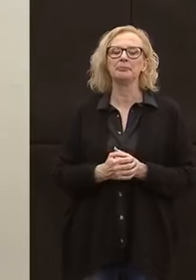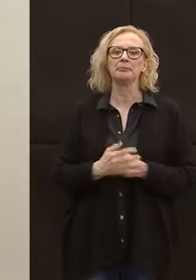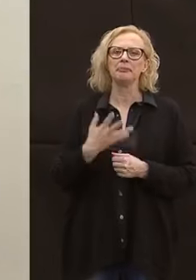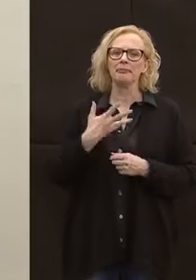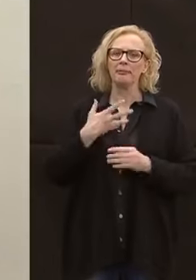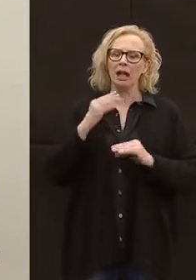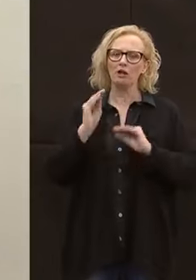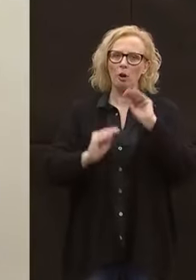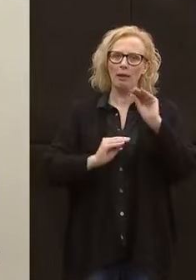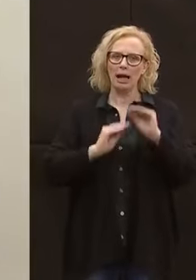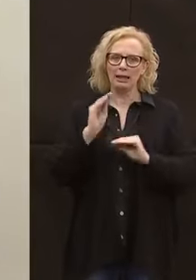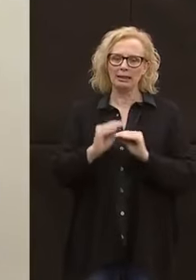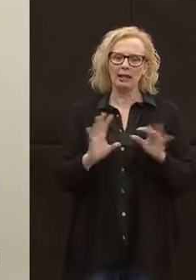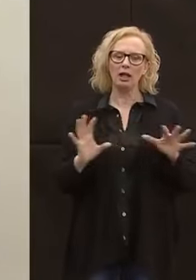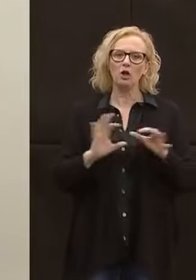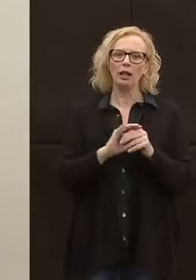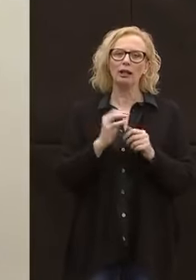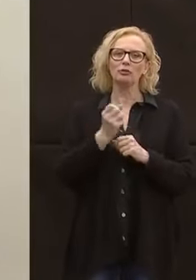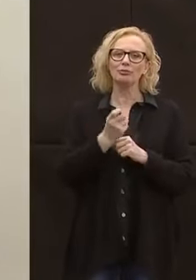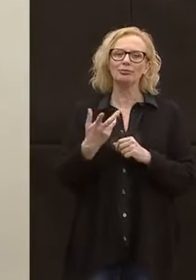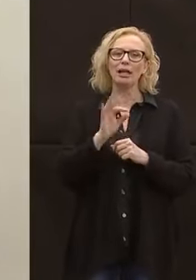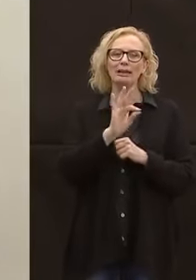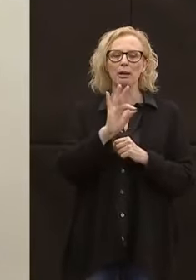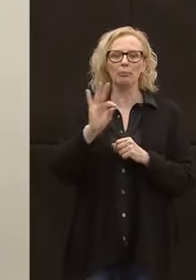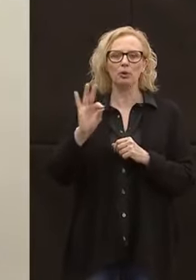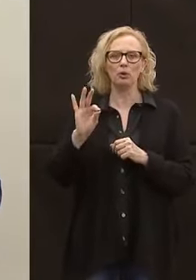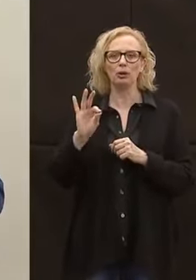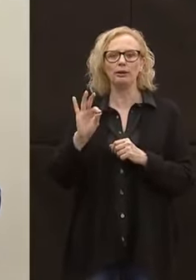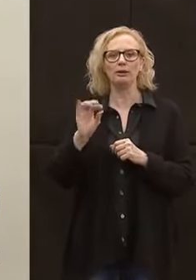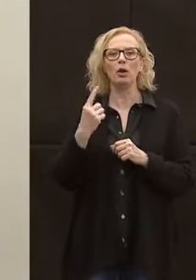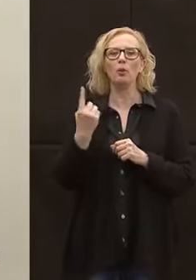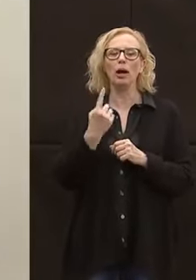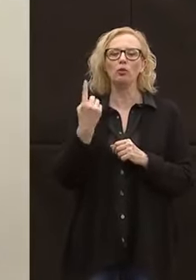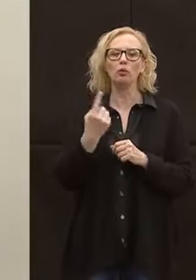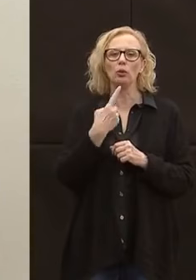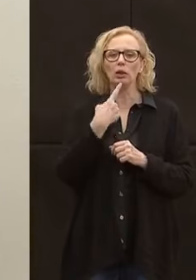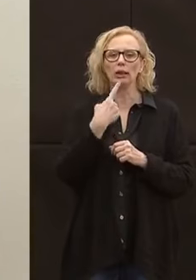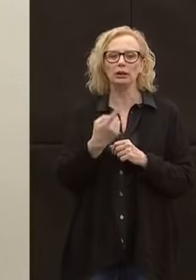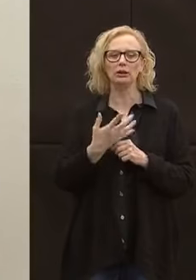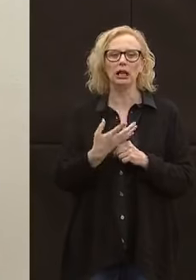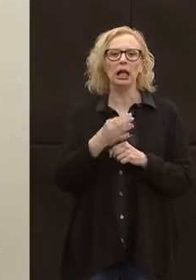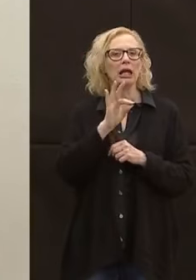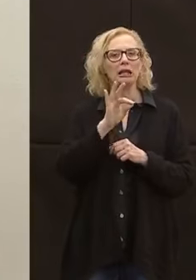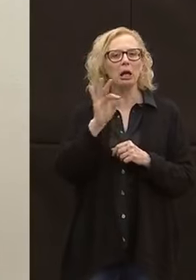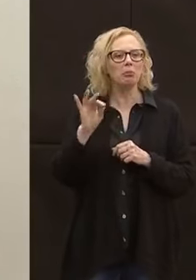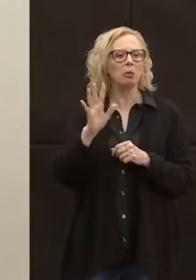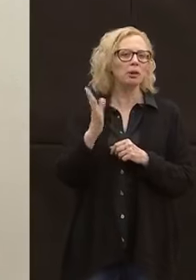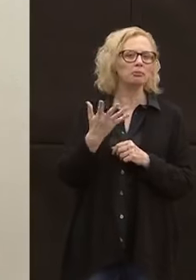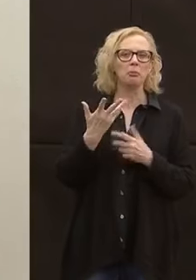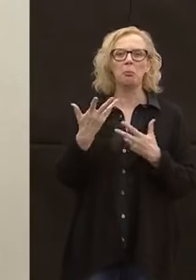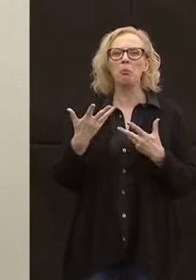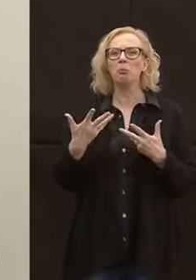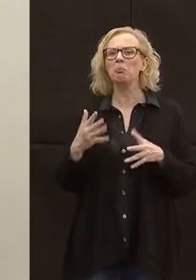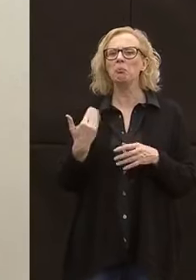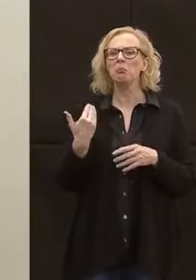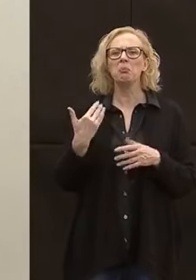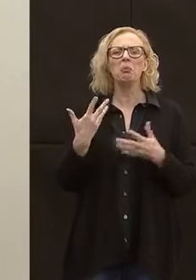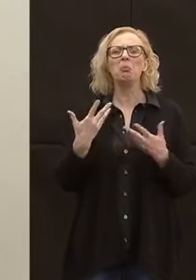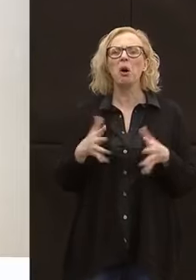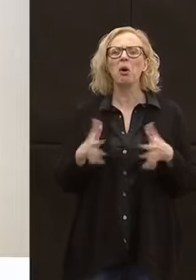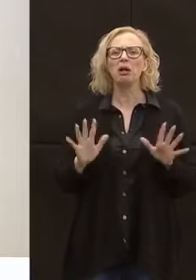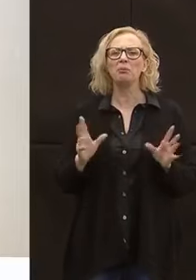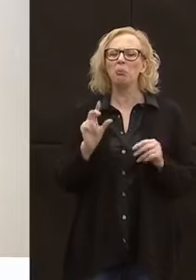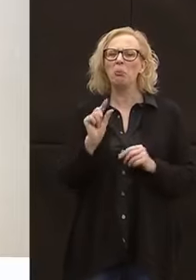delle cifre sui tamponi, qualcuno osserva anche che sono stati fatti pochi tamponi nell'ultima giornata.